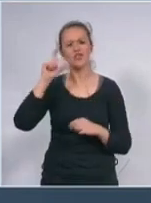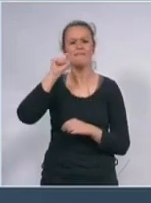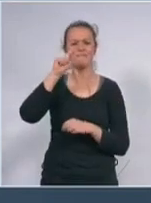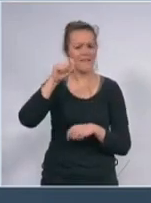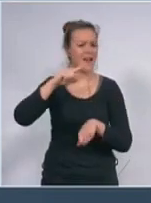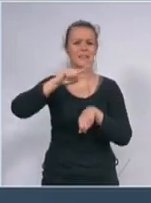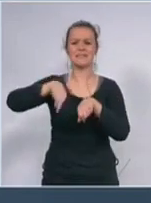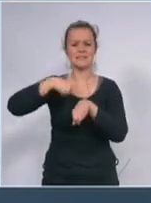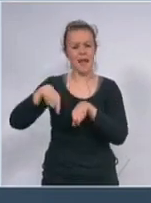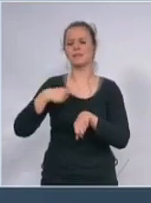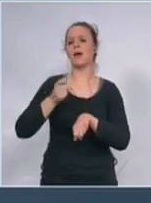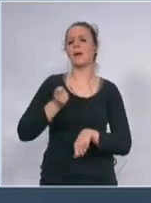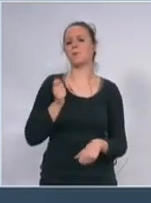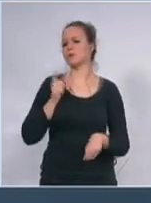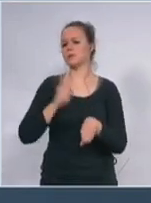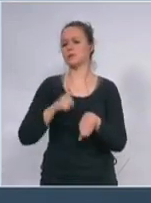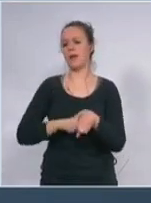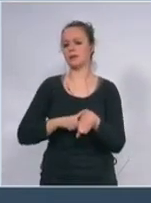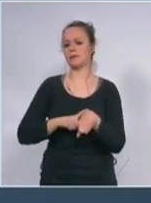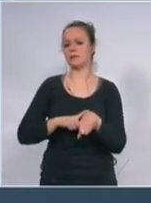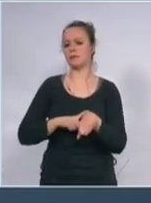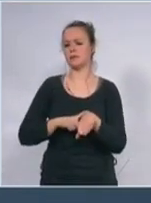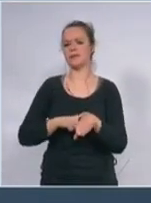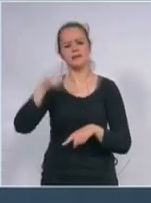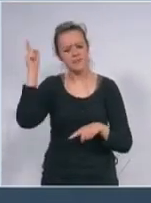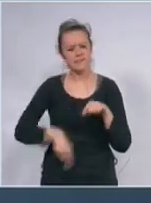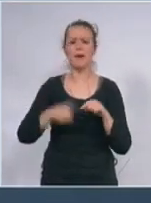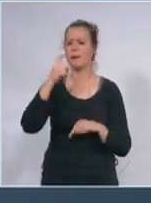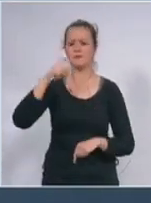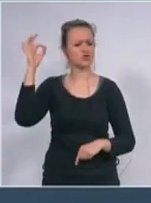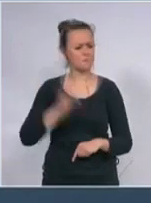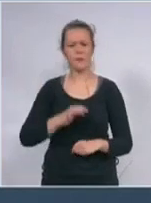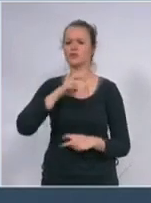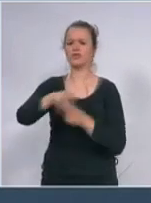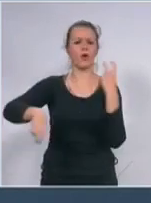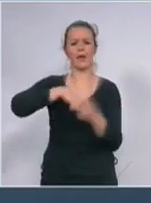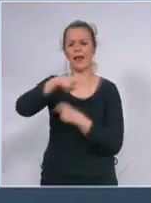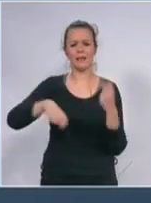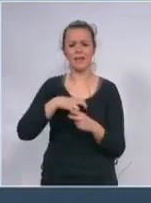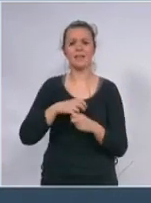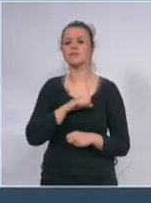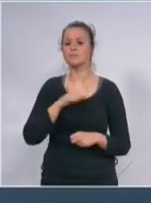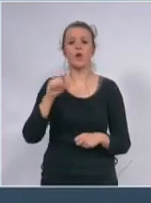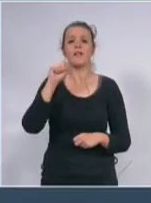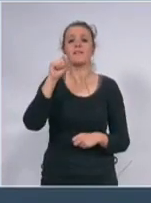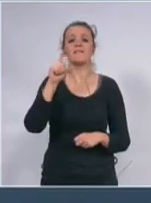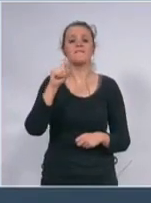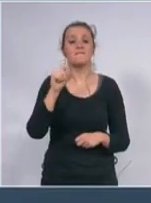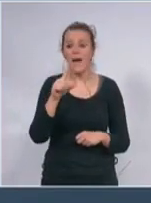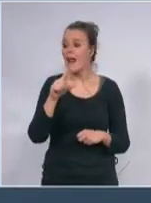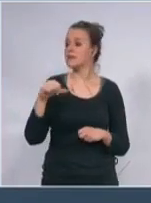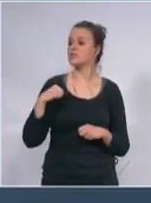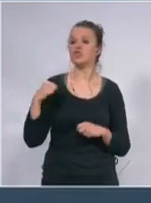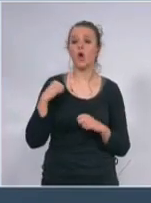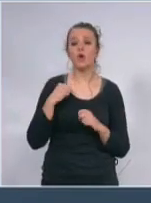bude policijski sat, odnosno zabrana kretanja, a 12 sati mogućno za one koji su mlađe od 65